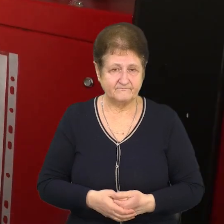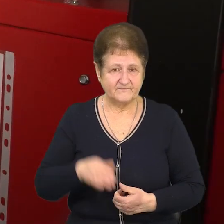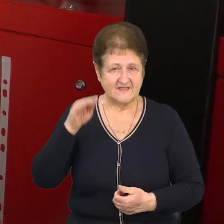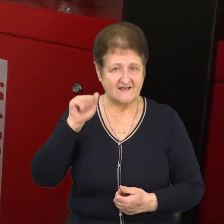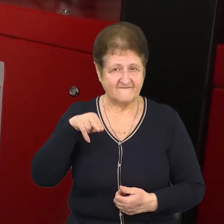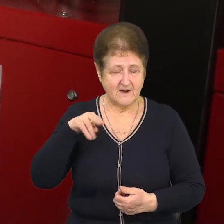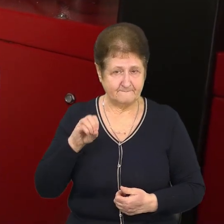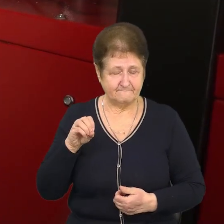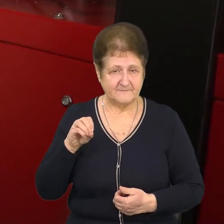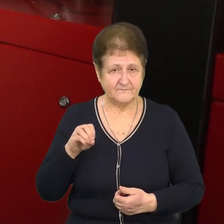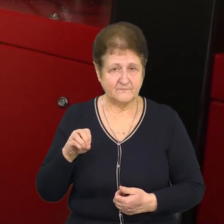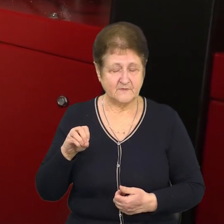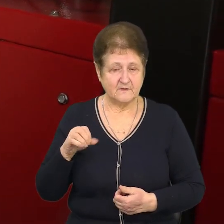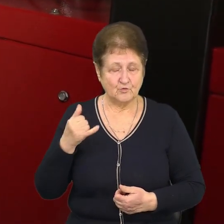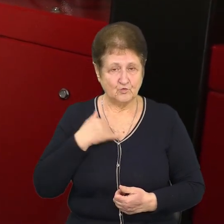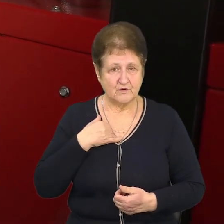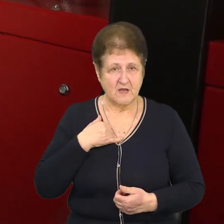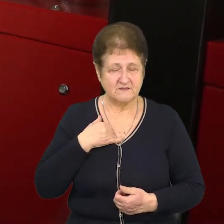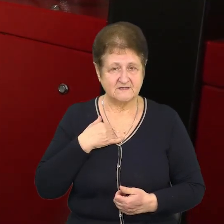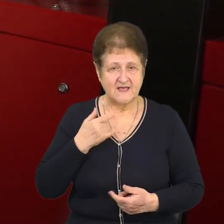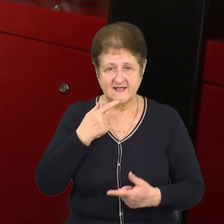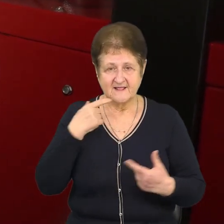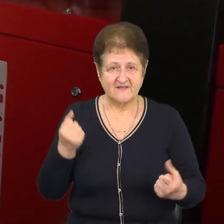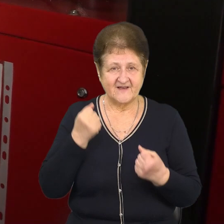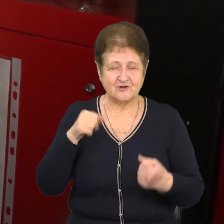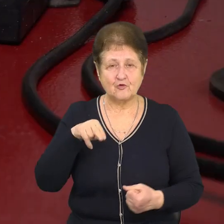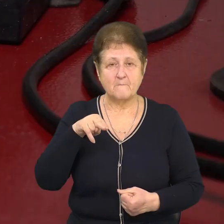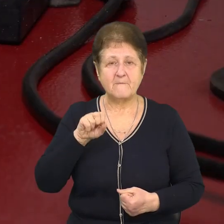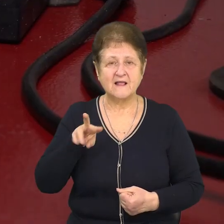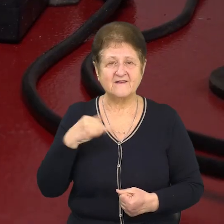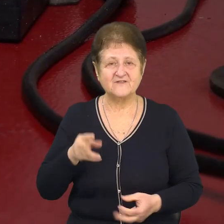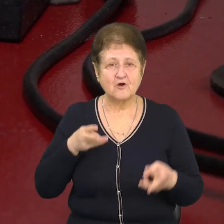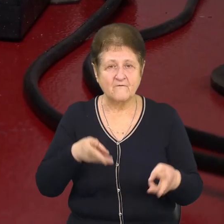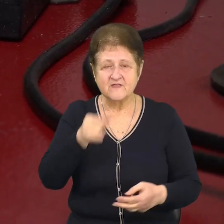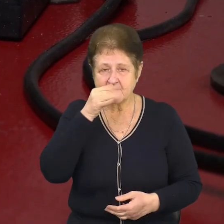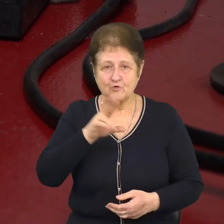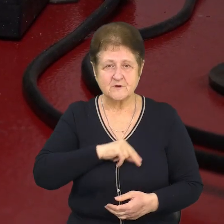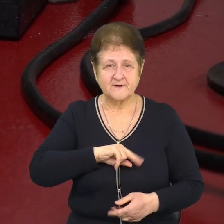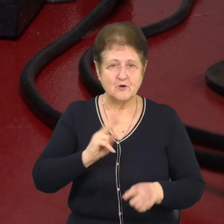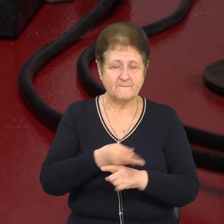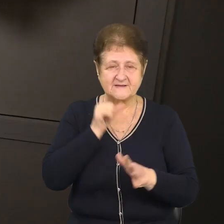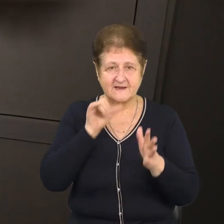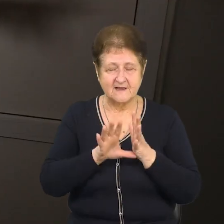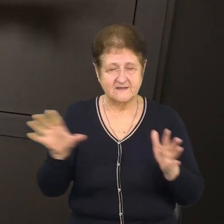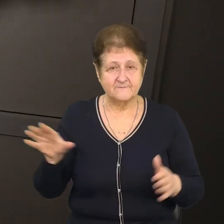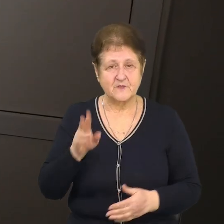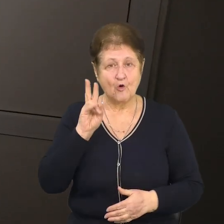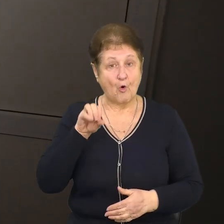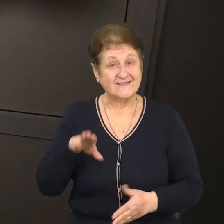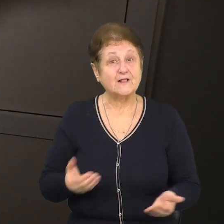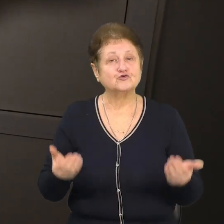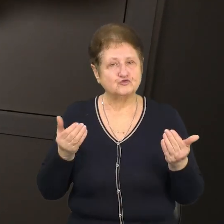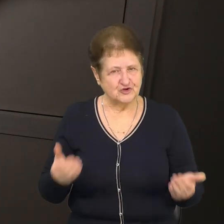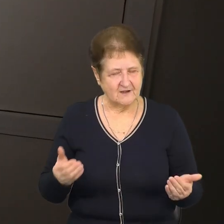У нас твердопаливний котел. Не може він працювати без електроенергії. Котел на ФАПі сучасний, каже